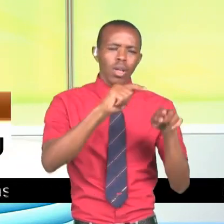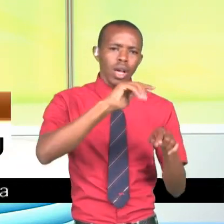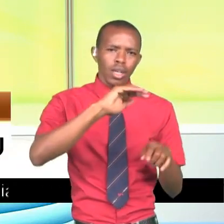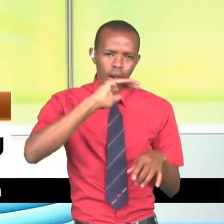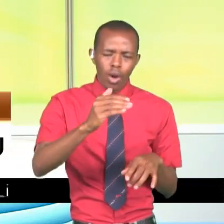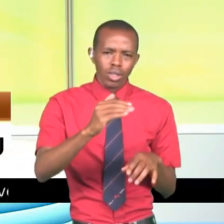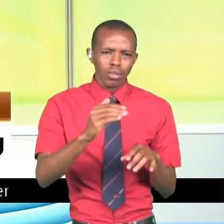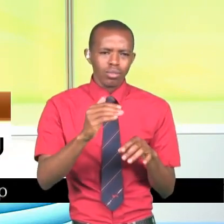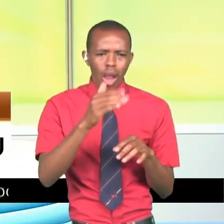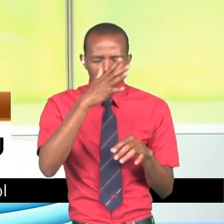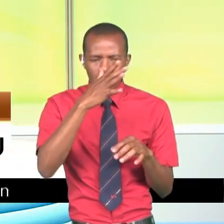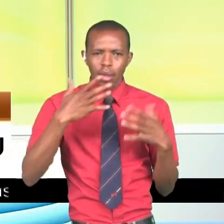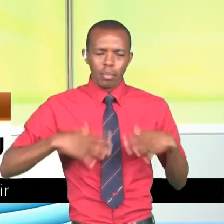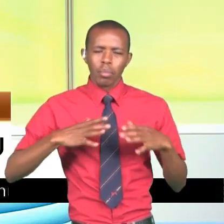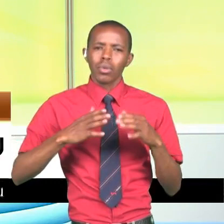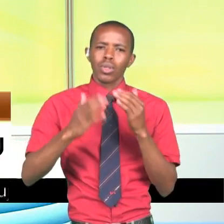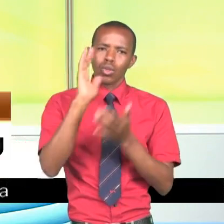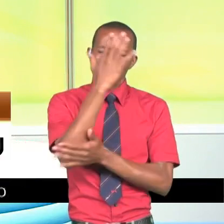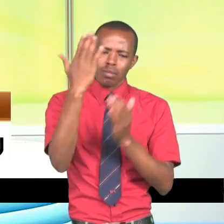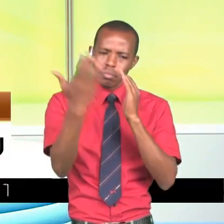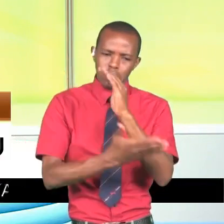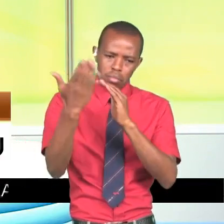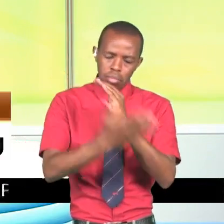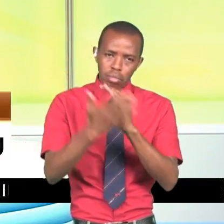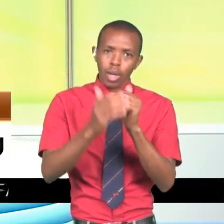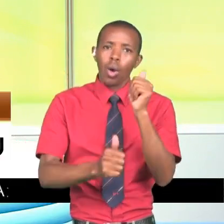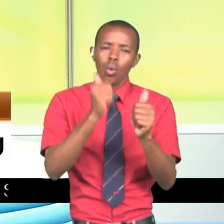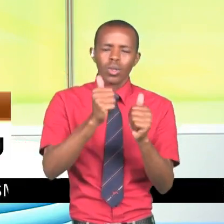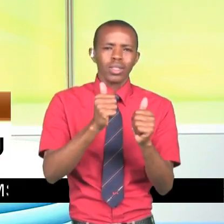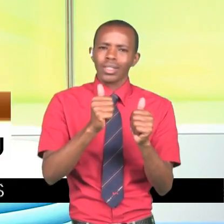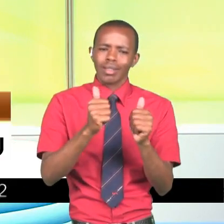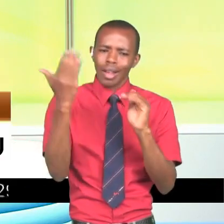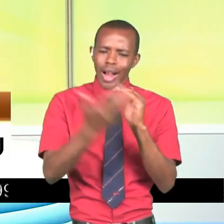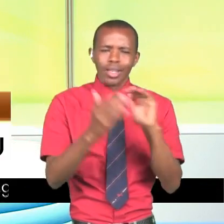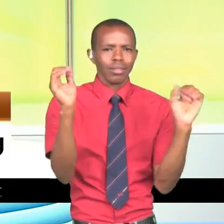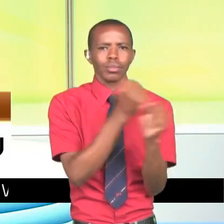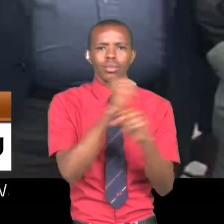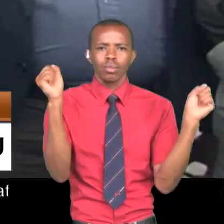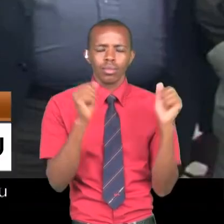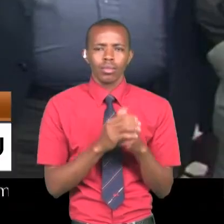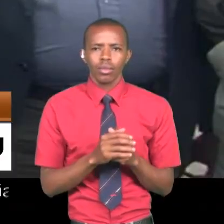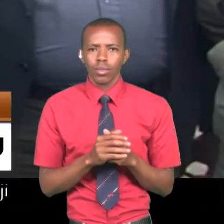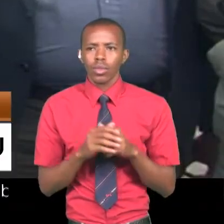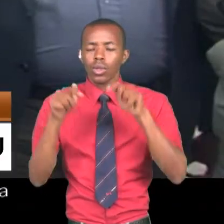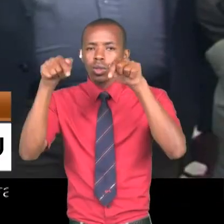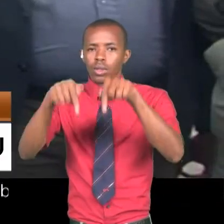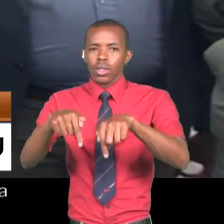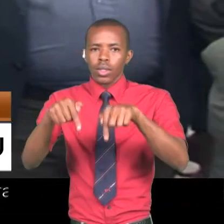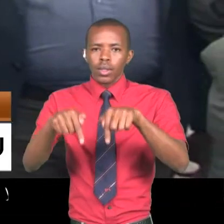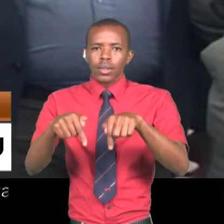Kuhashawishi watu kukatamiti. Aina ya Sandalwood. Ambayo haifai kukatwa. Siku ya leo.